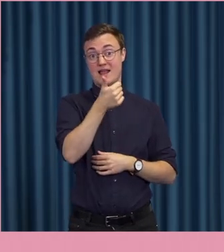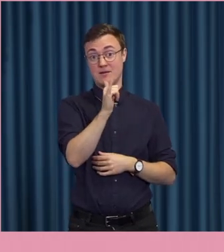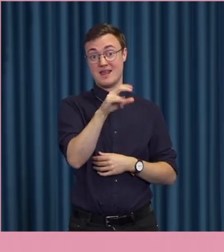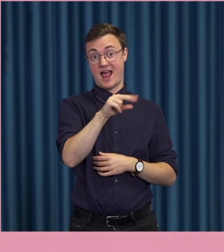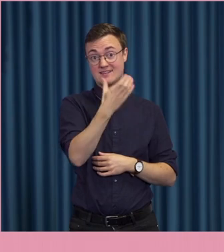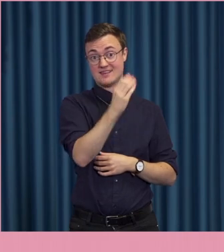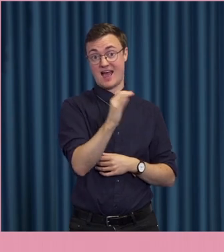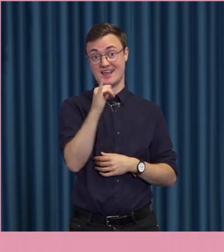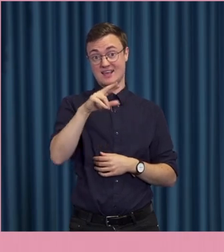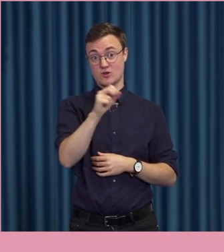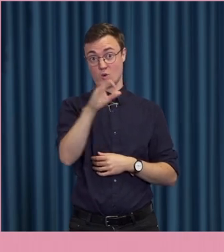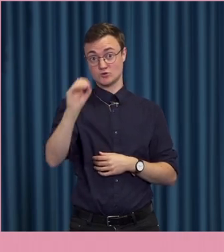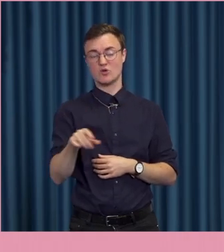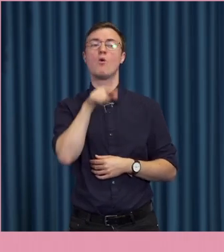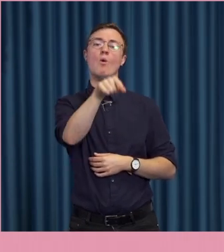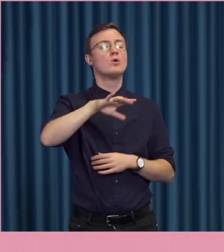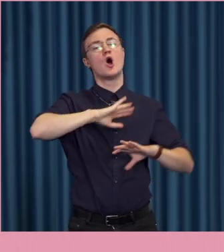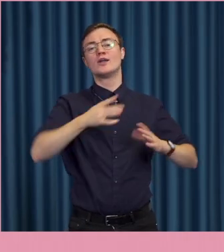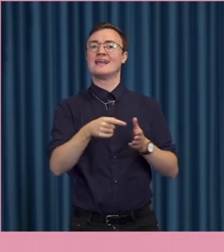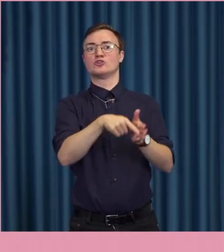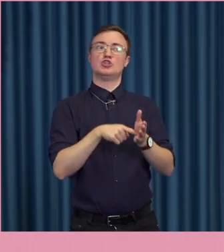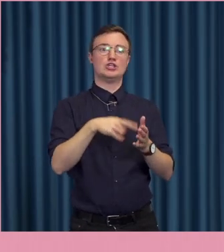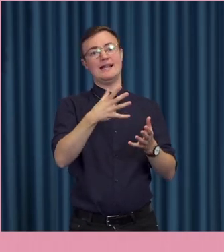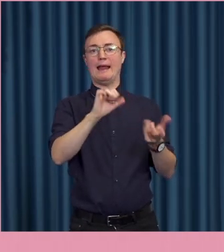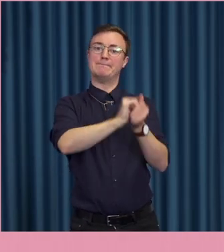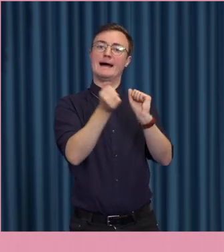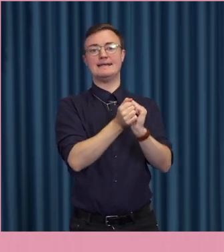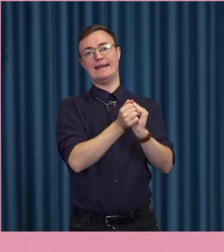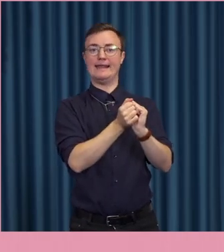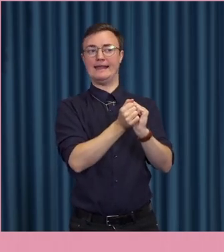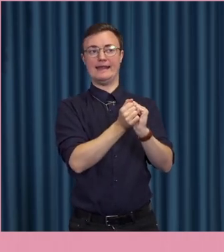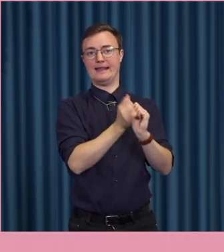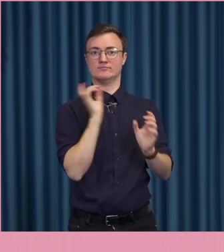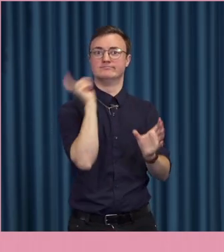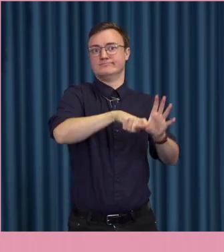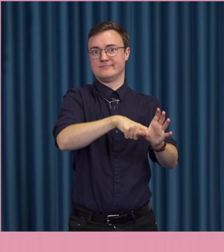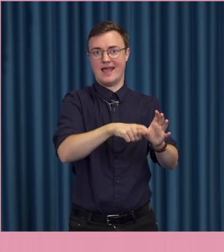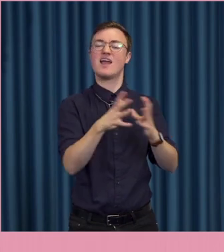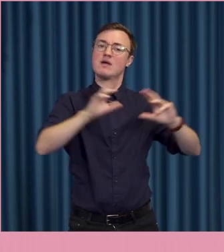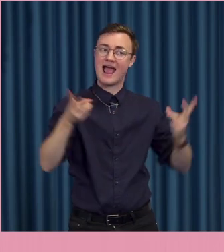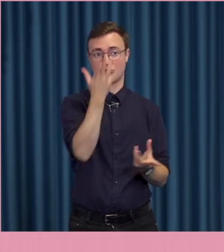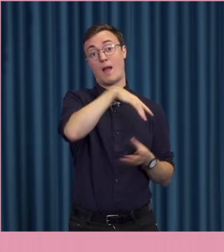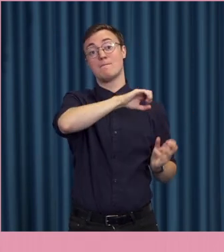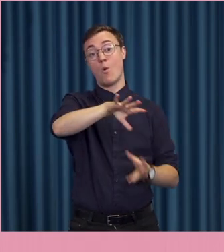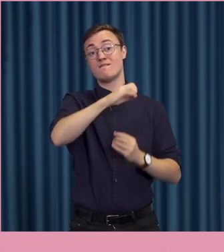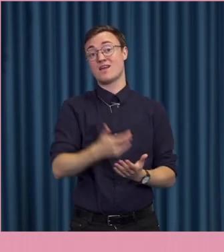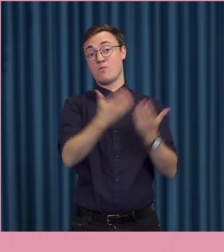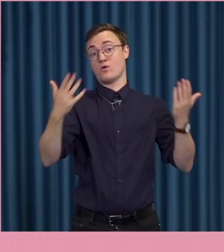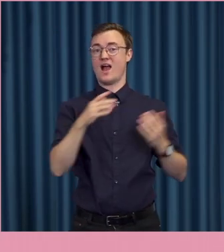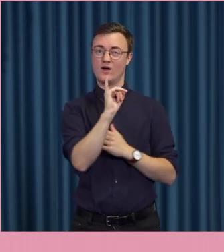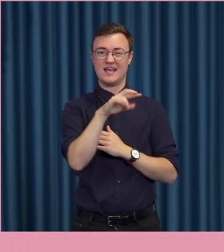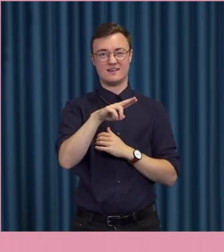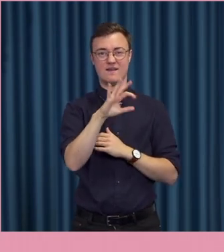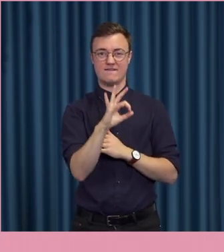det. Som inte har en tydlig partipolitiskt profil. Men som ju ändå är väldigt inflytelserik som influenser.